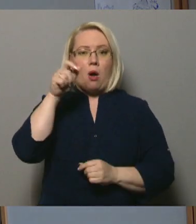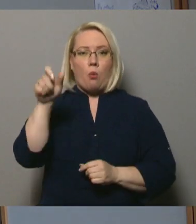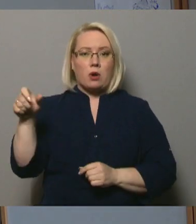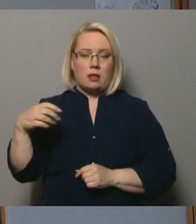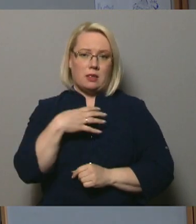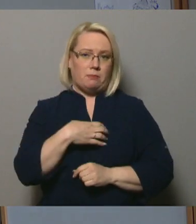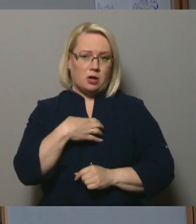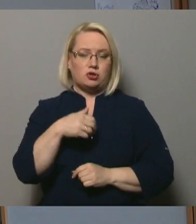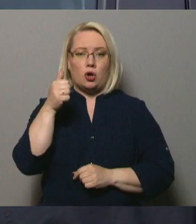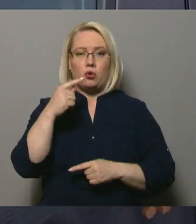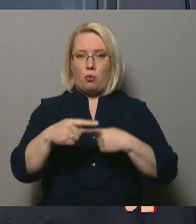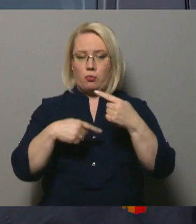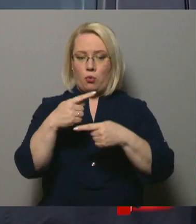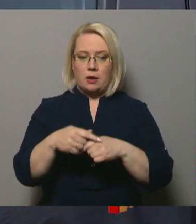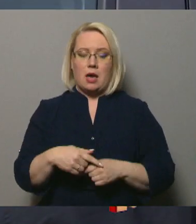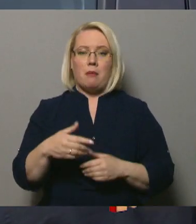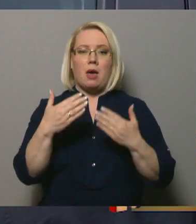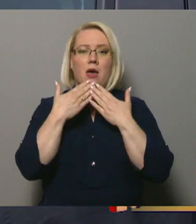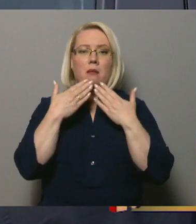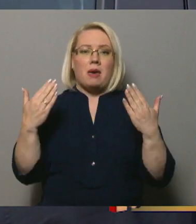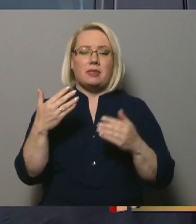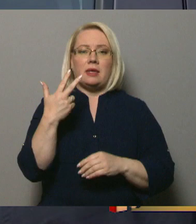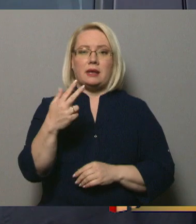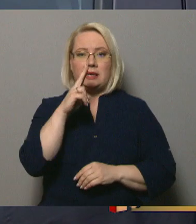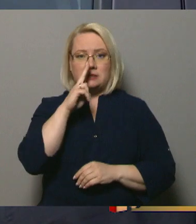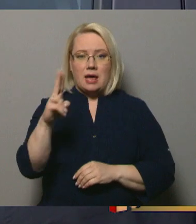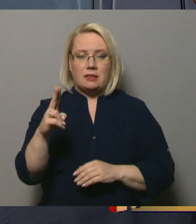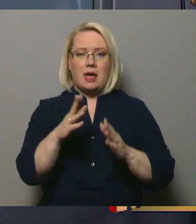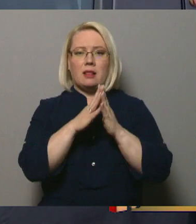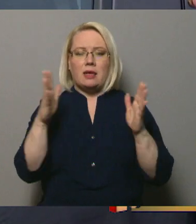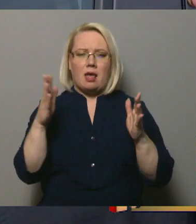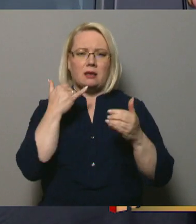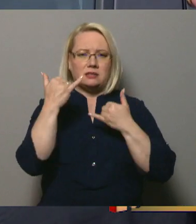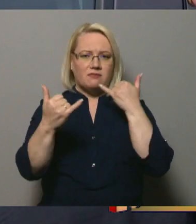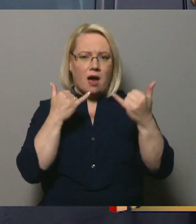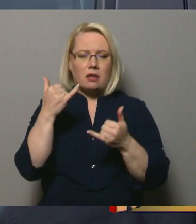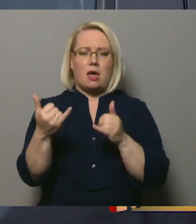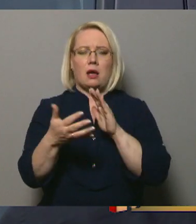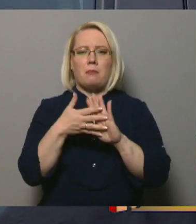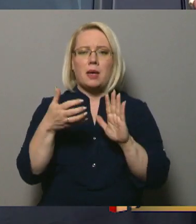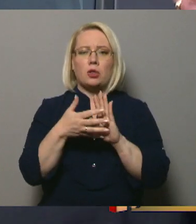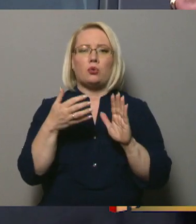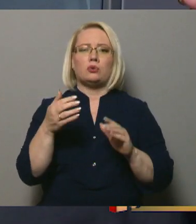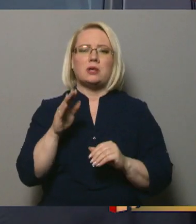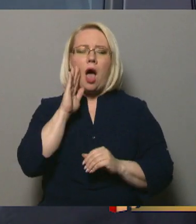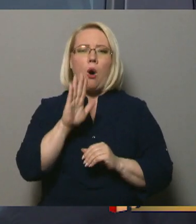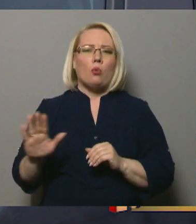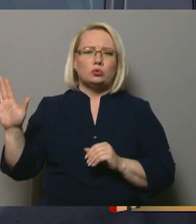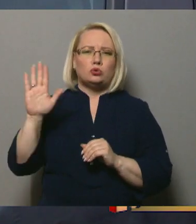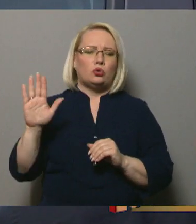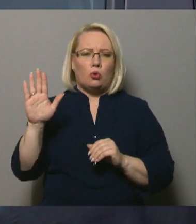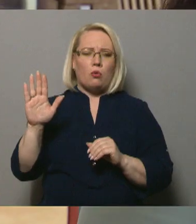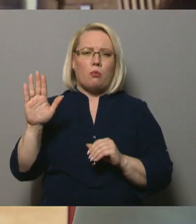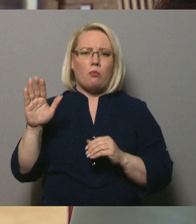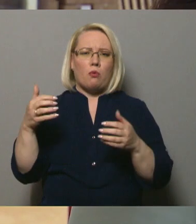nepieciešama vēl joprojām. Pēdējās trīs nedēļas ir ļoti liela trauksma zvana par to, ka pietrūkst Austrumu frontēja